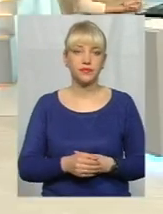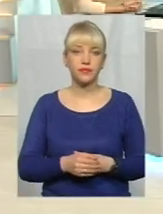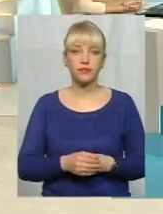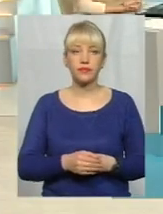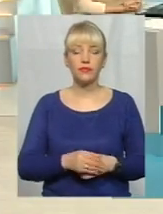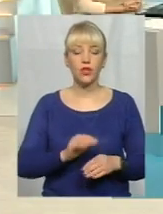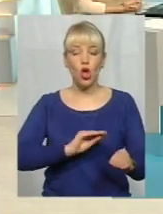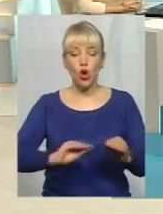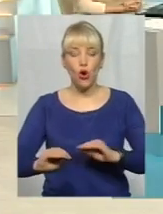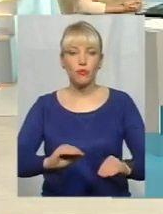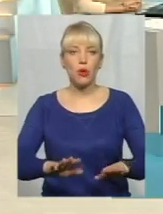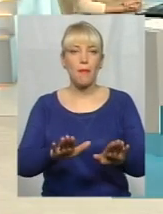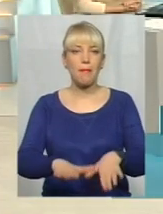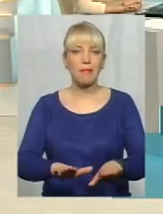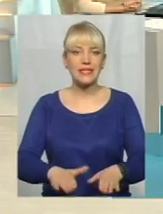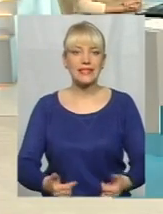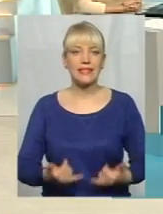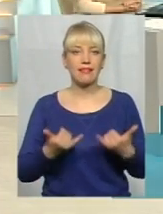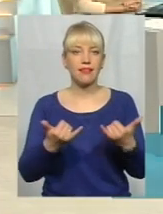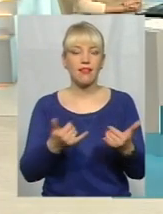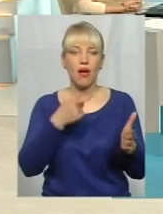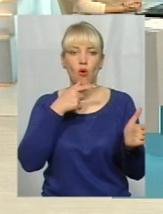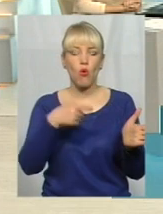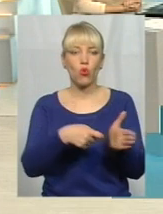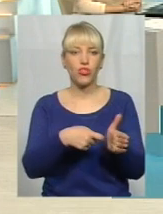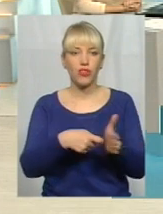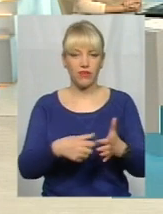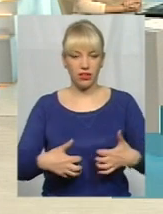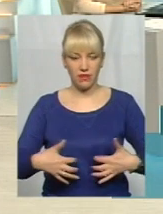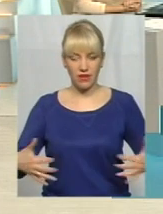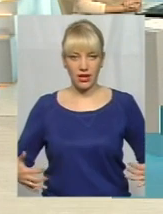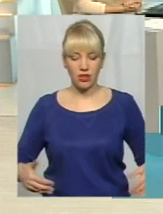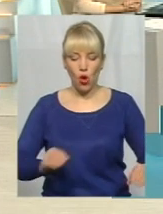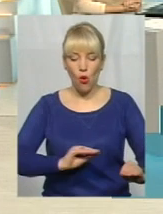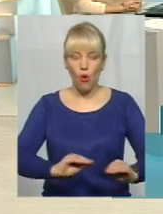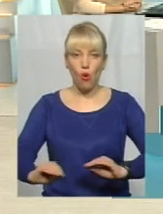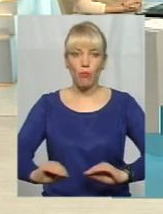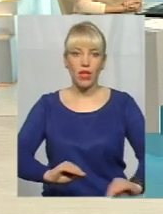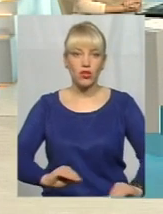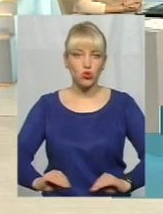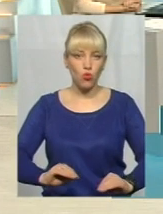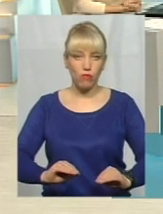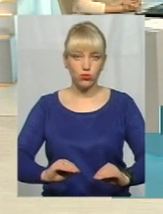облаштовують місця для годівлі тварин, облаштовують, навіть є такі в нас випадки, коли